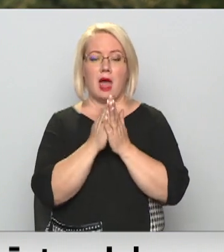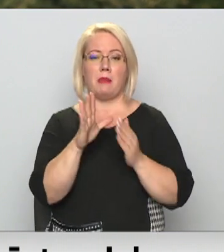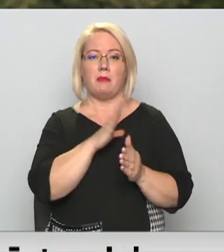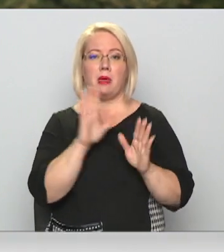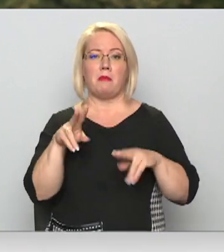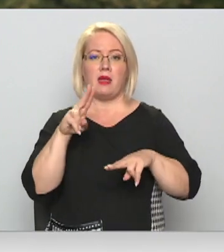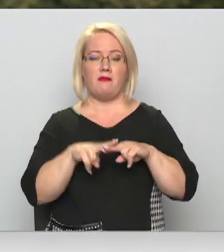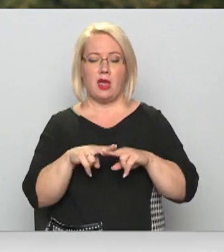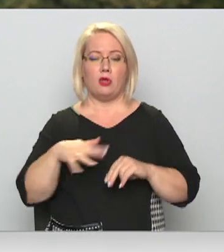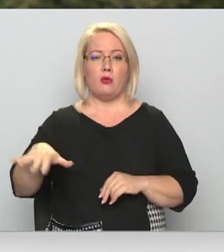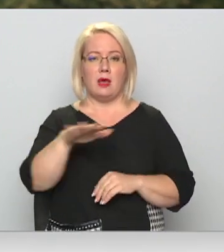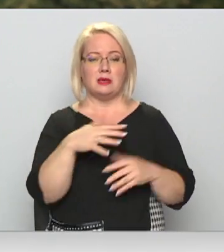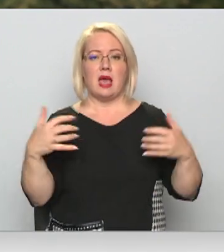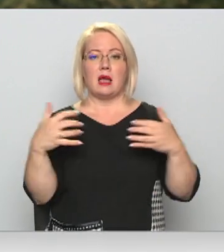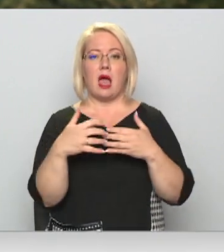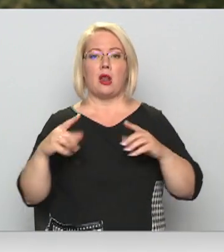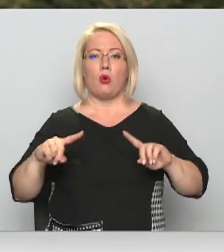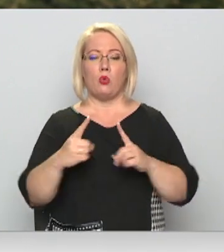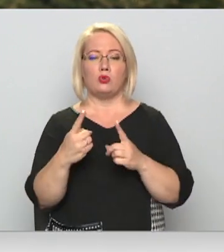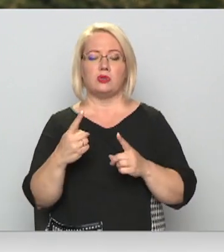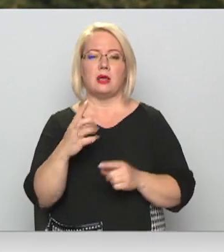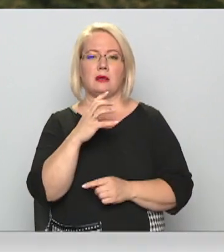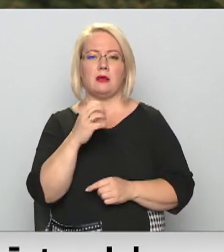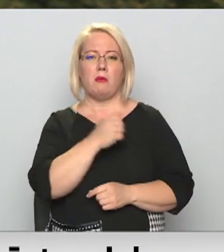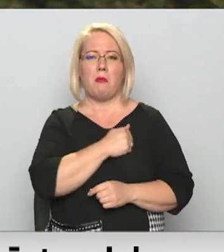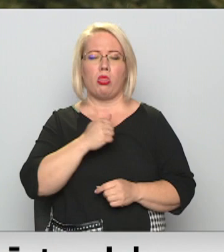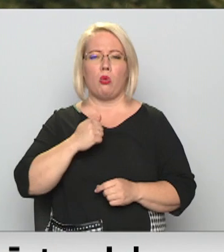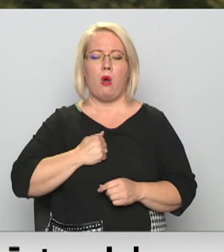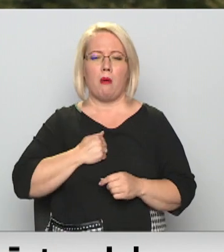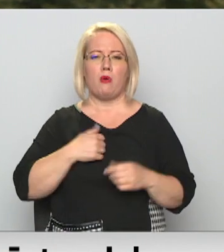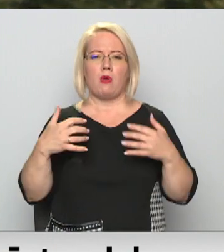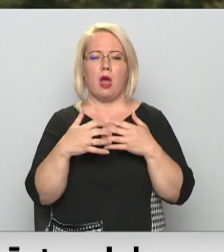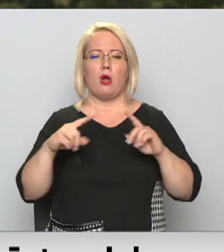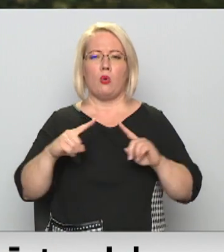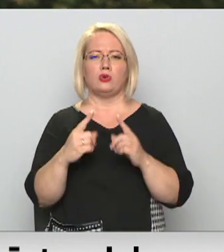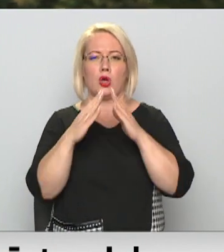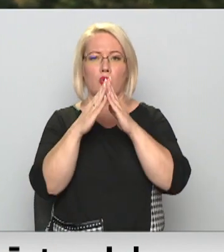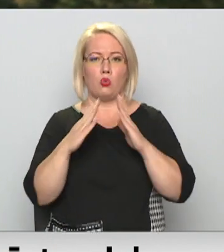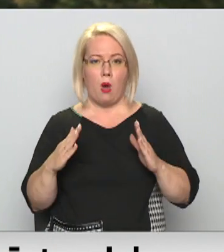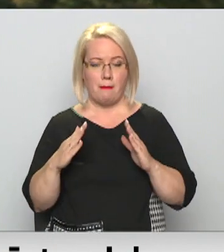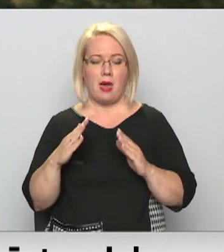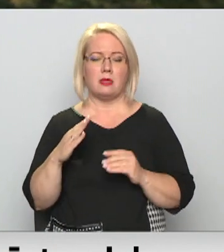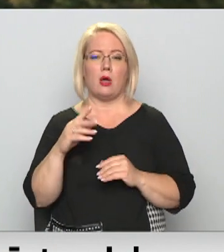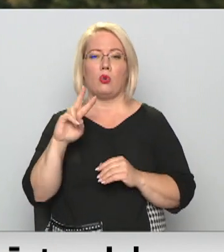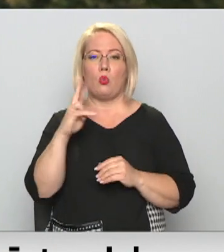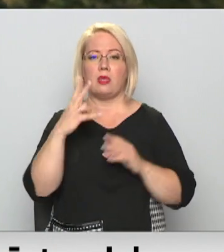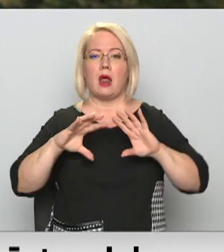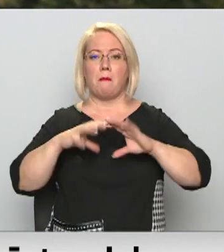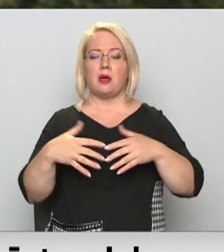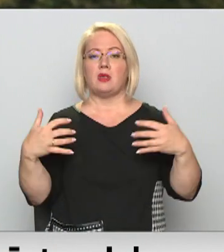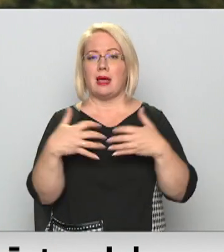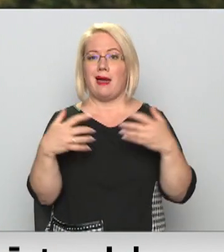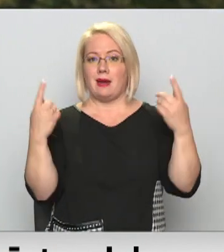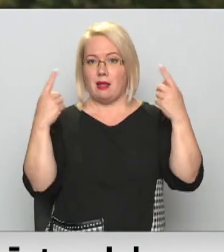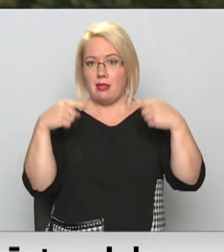atrodamies, karagu uzteknu nometni, padomju karagu uzteknu nometni, no stalaka 347, kur otrā pasaules kara laikā,